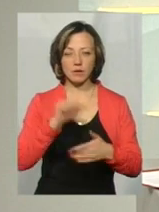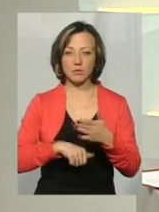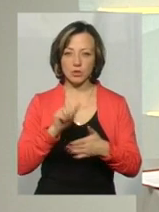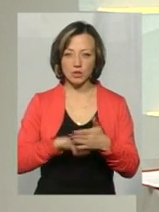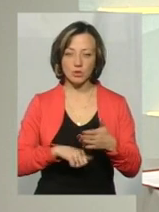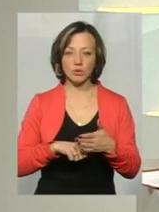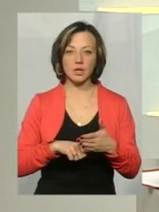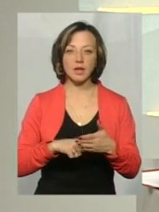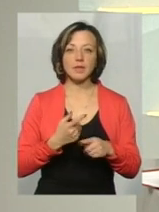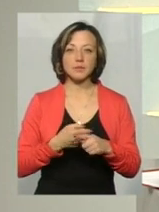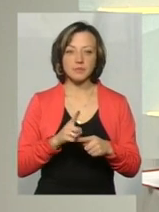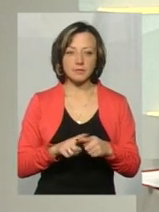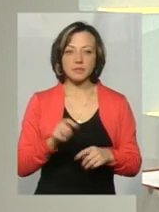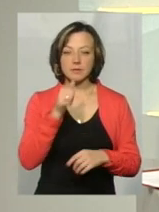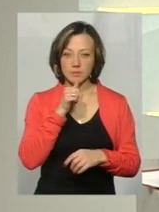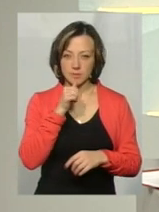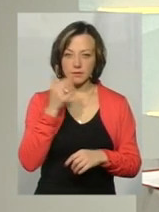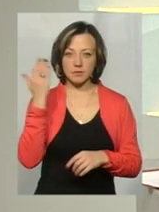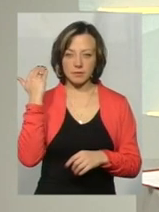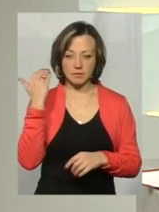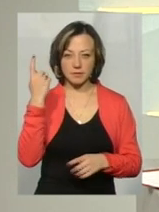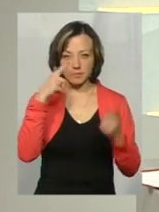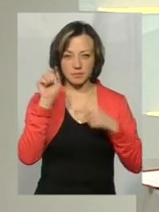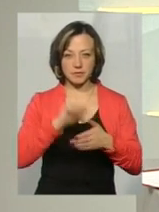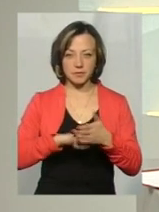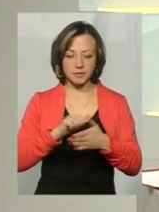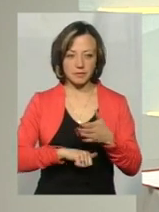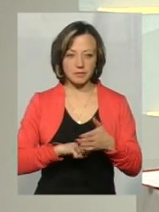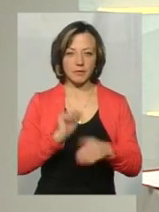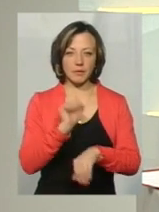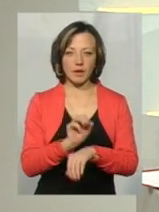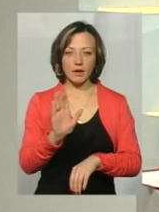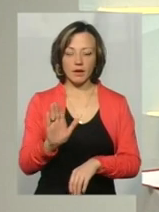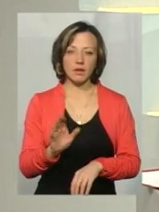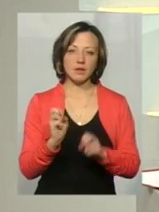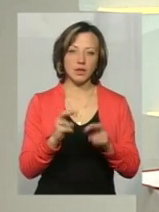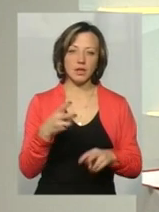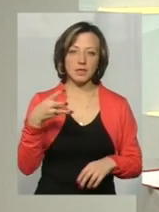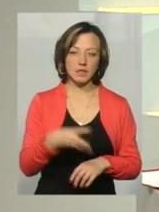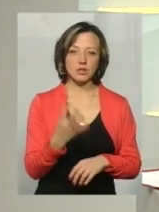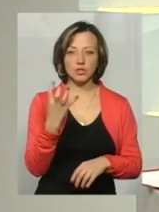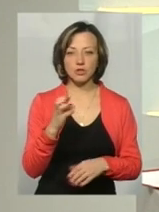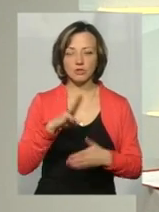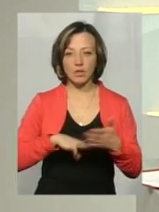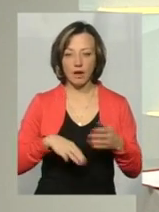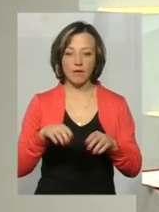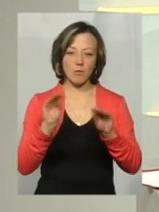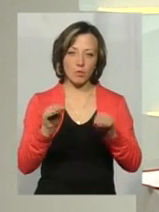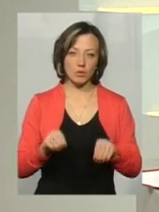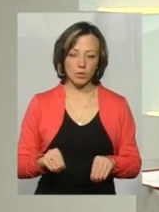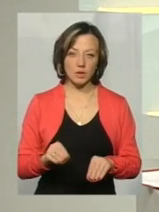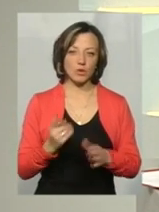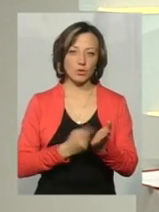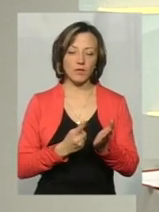би мовити, це ми вже проходили, як вигадали підстави, і загрожує водію 3-400 штраф, принаймні, адмінпротокол потім йде